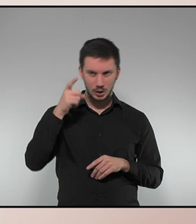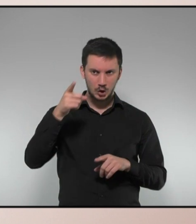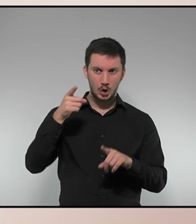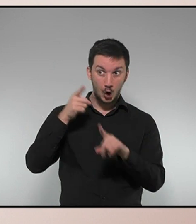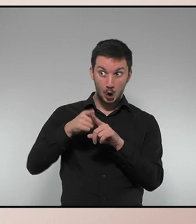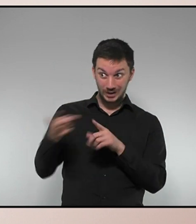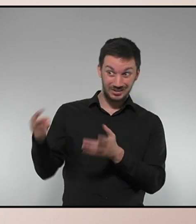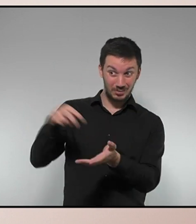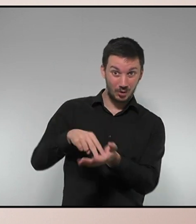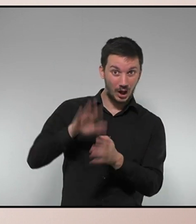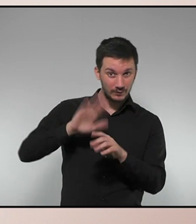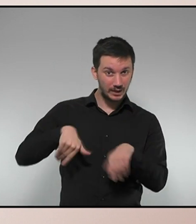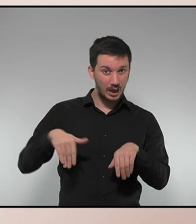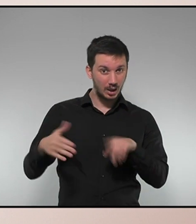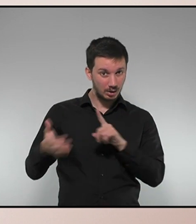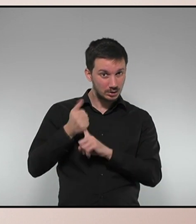van a complir?